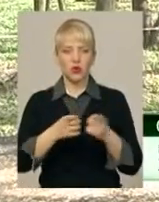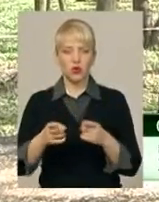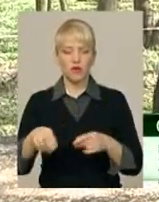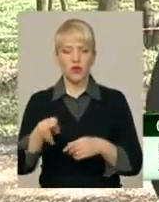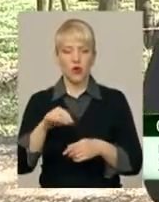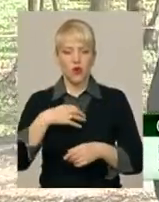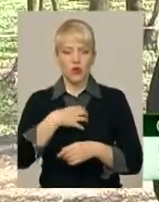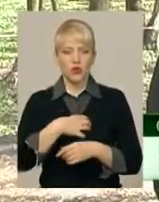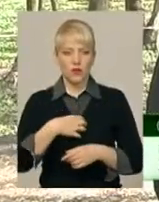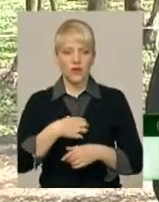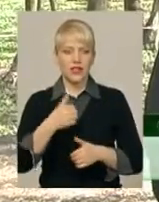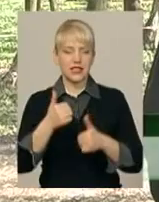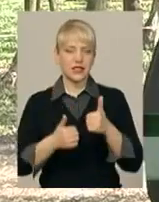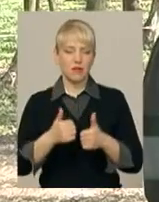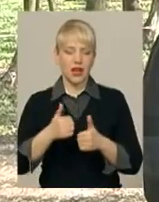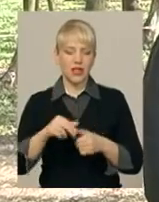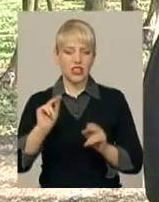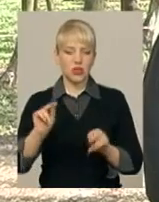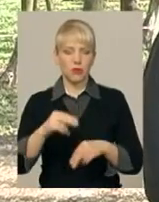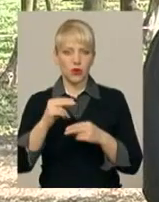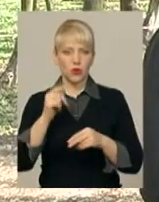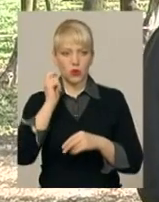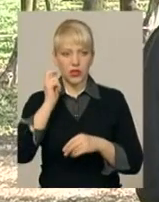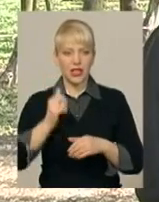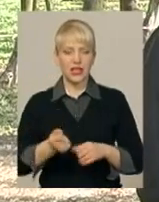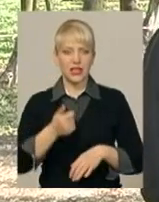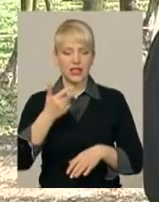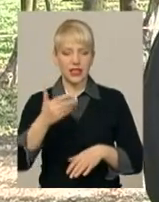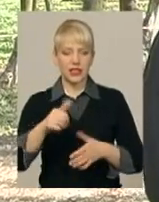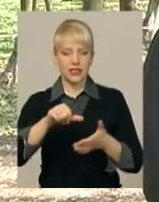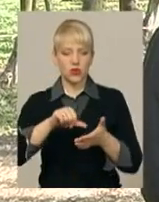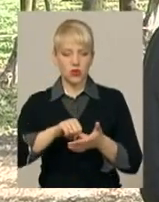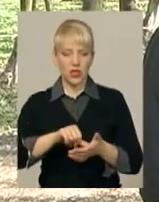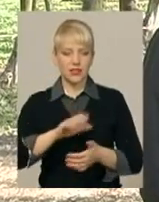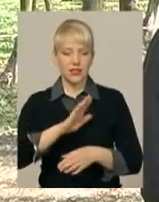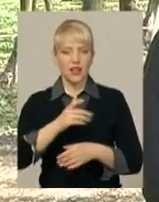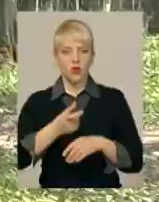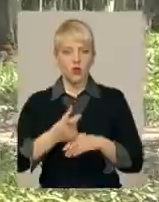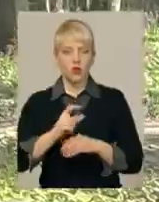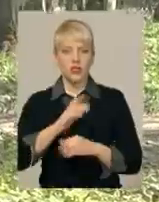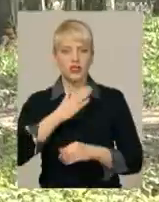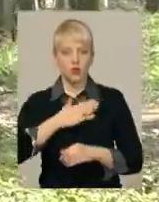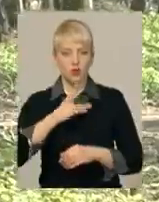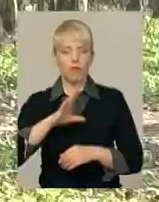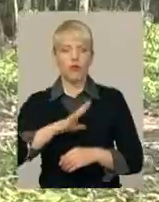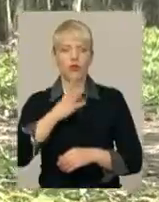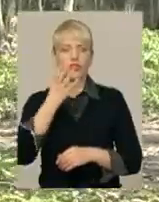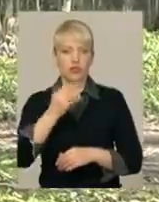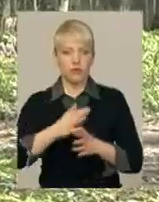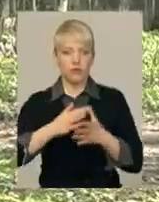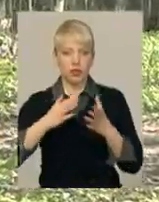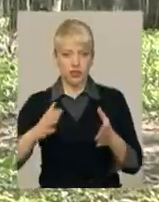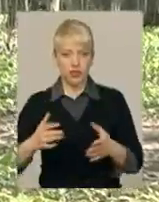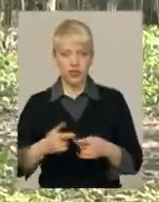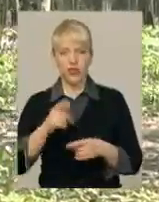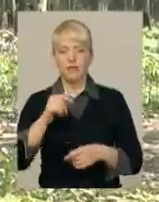чемпіонатів України. Кількості учасників ми, в принципі, не дуже додоволені, бувало і більше. Головний суддя чемпіонату Микола